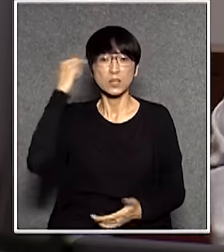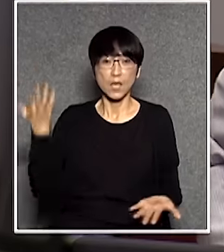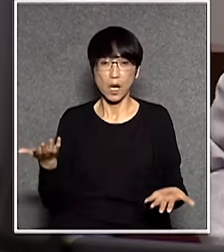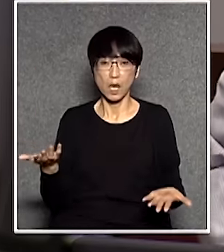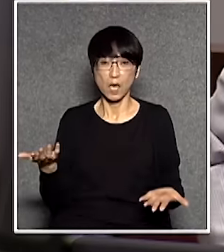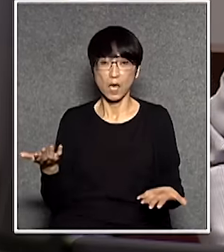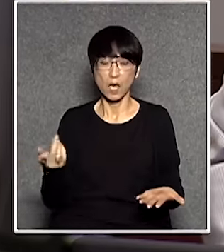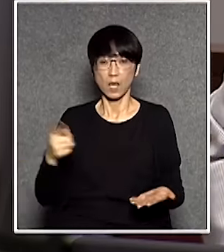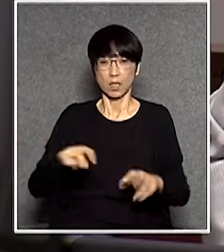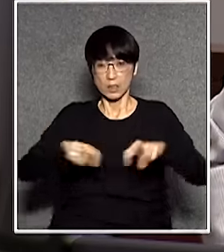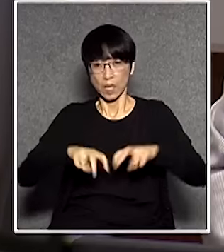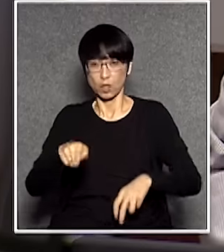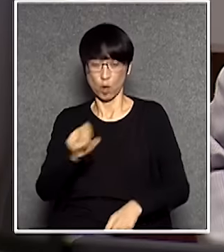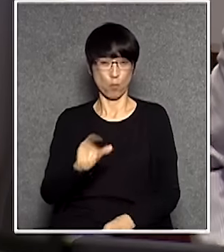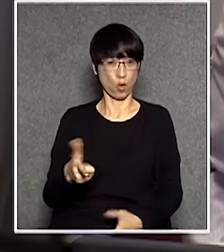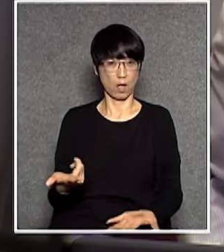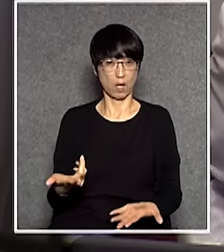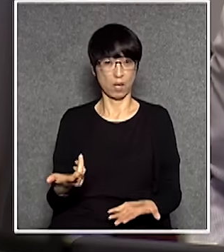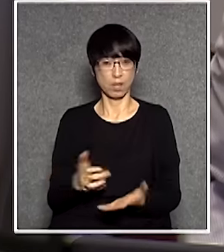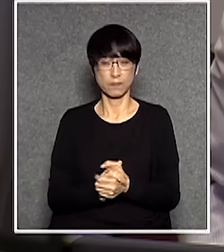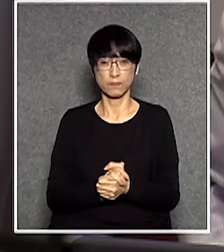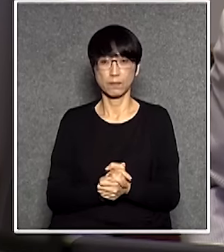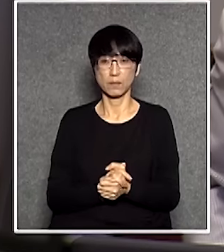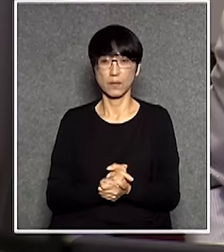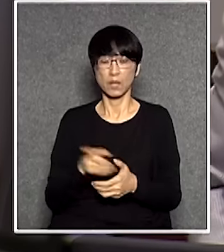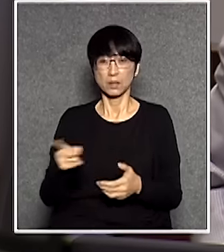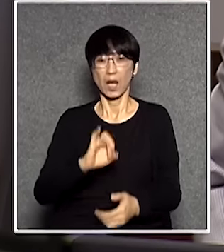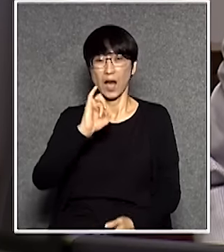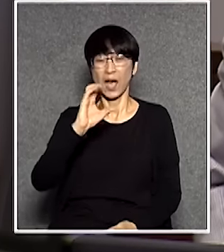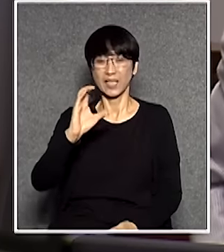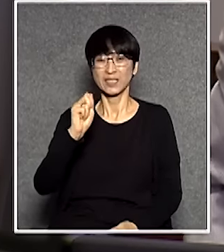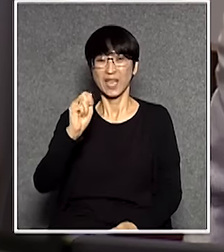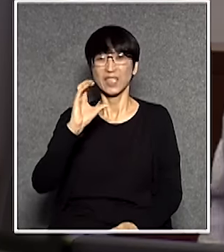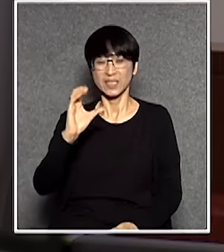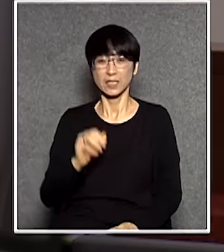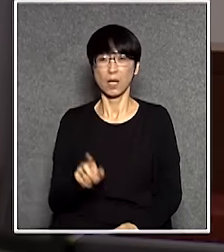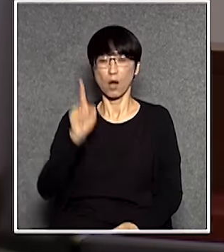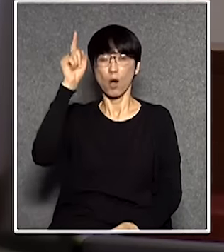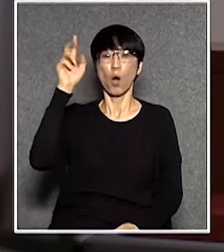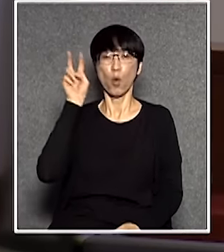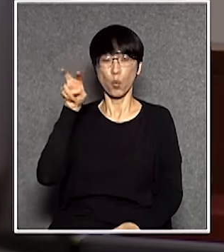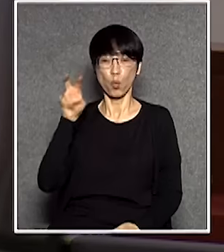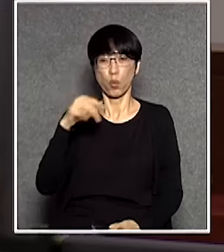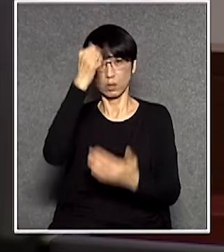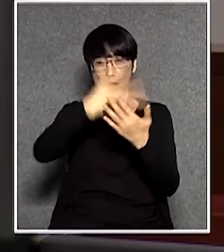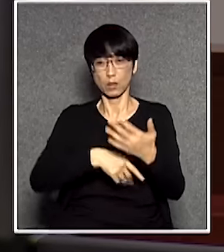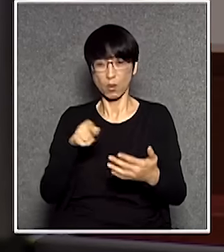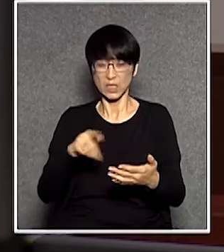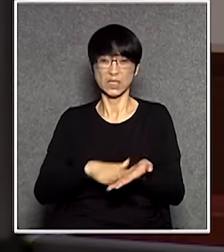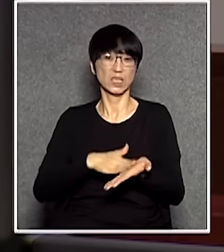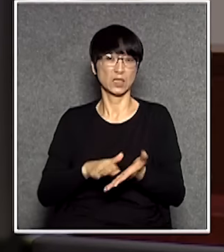你又不會查他的是不是擺明是ICAC的子來的這個空管系統這件事對不對